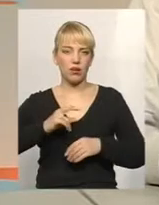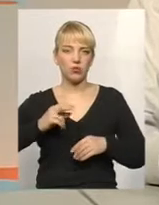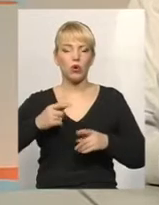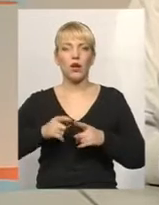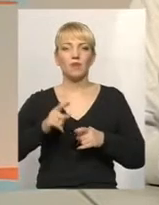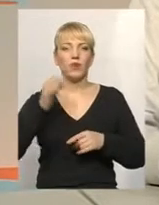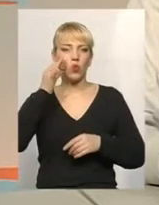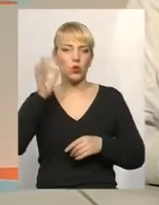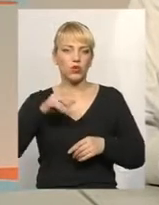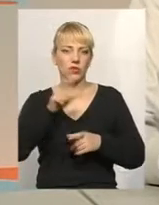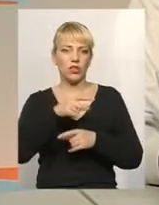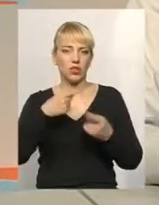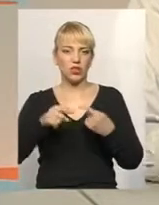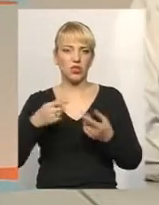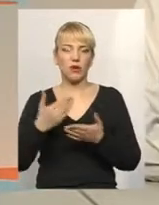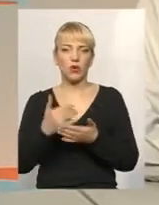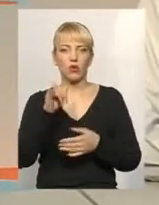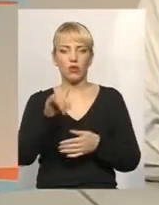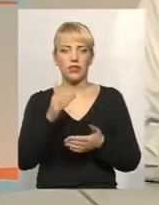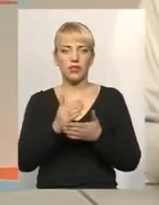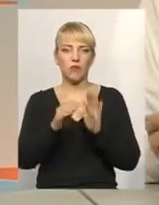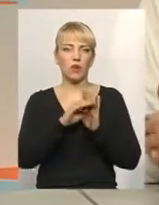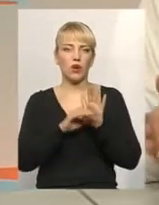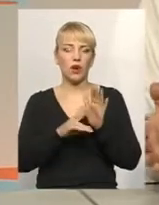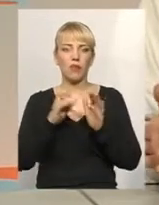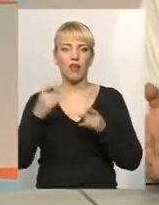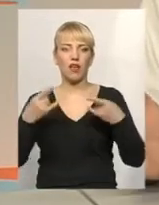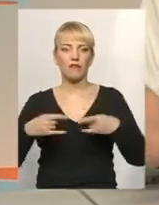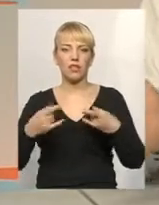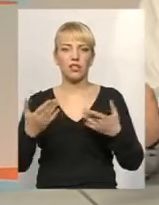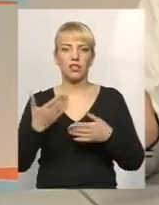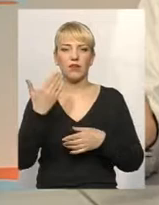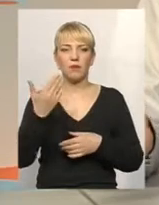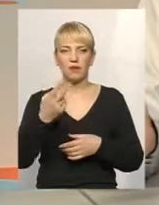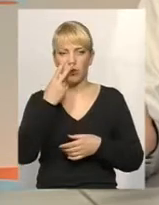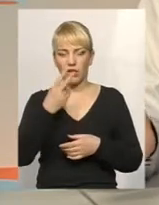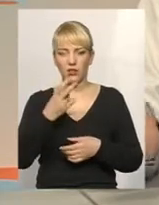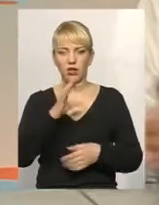Наприклад, показувати якусь програму у вас на ефірі, яка б показувала